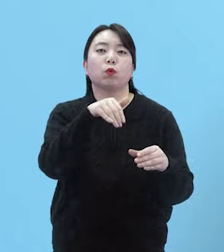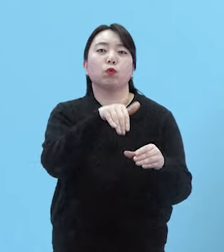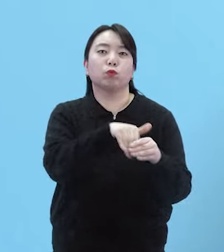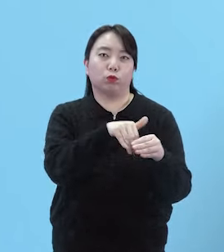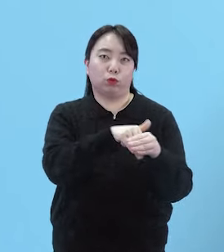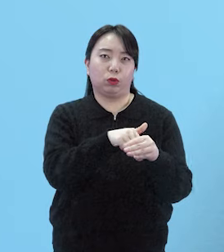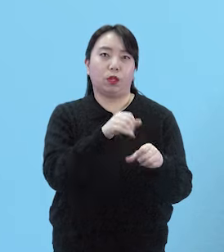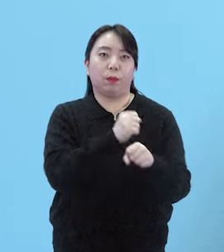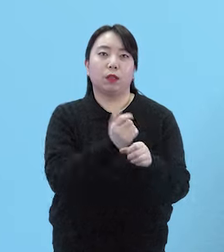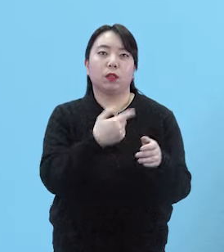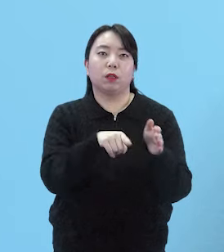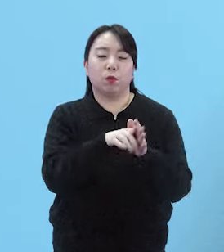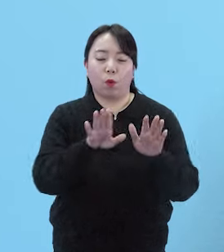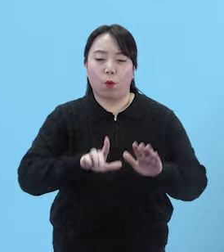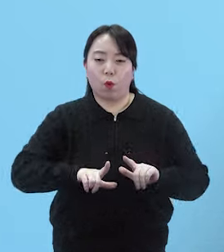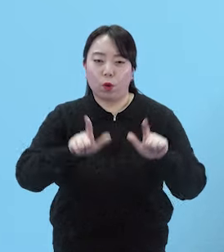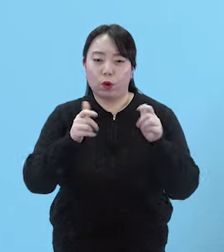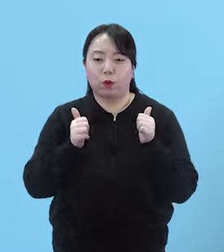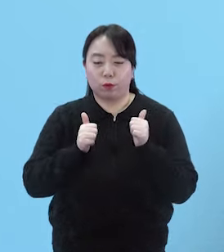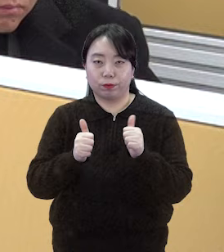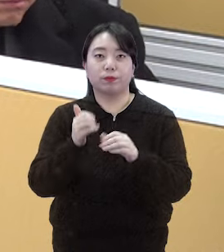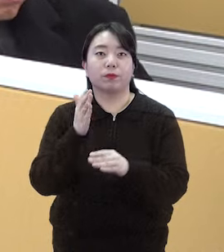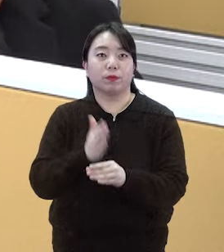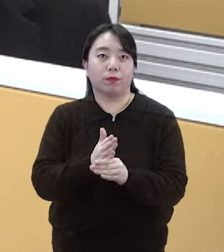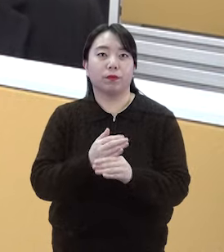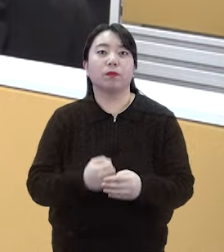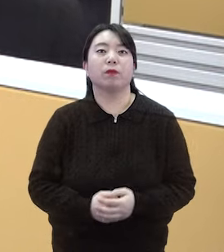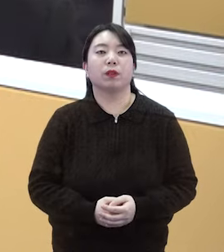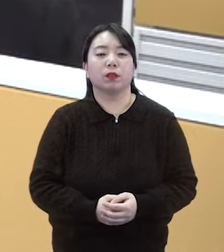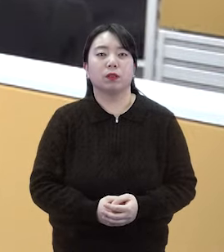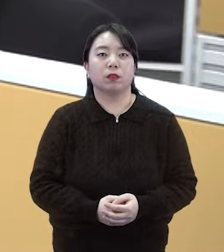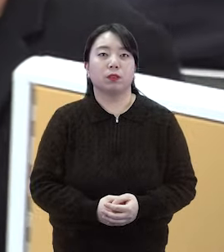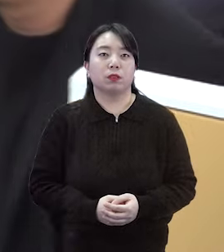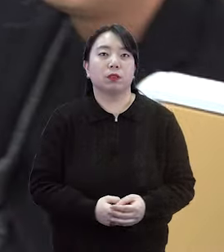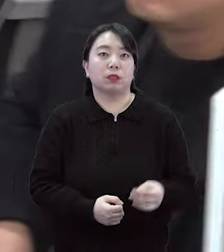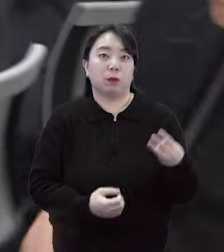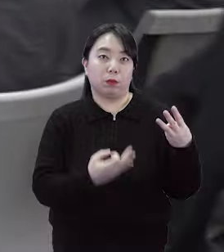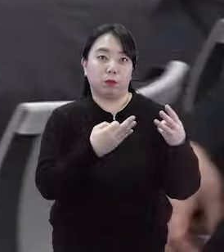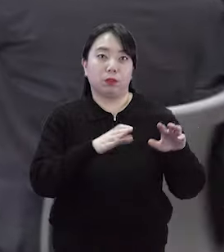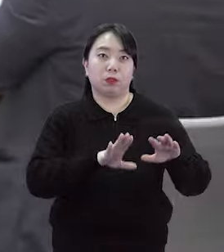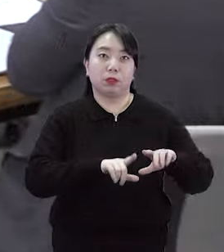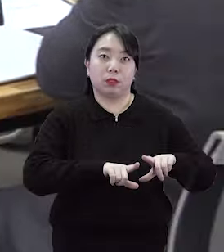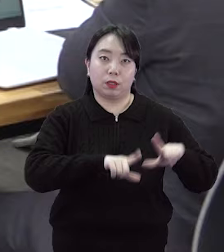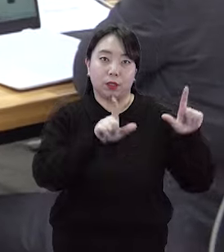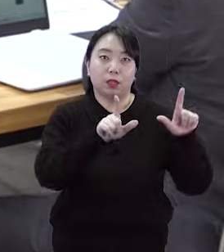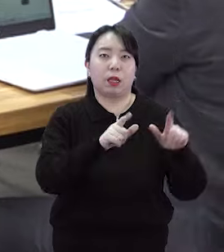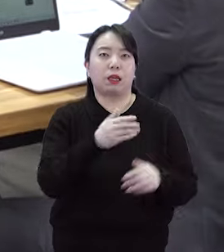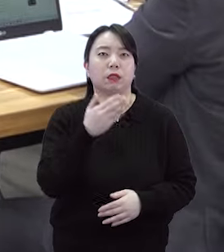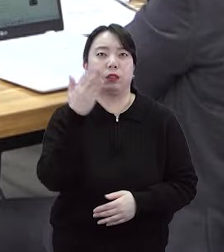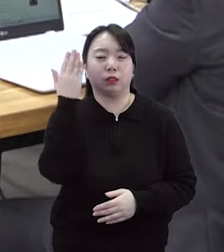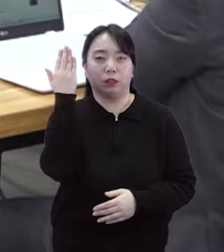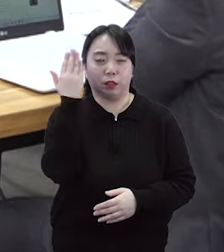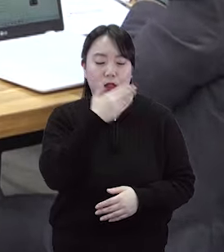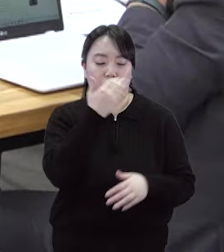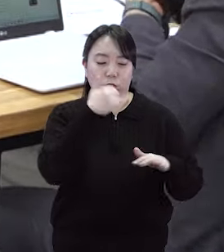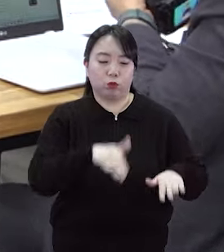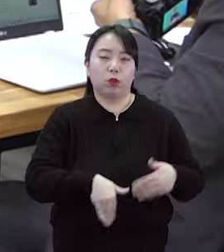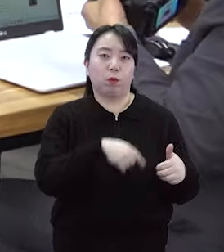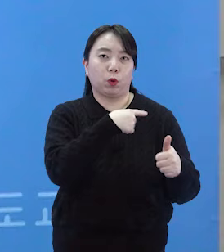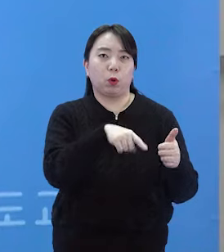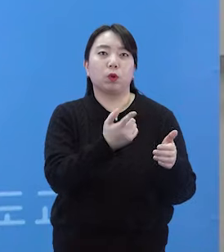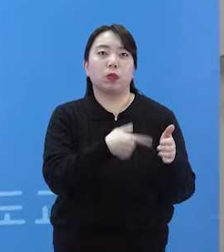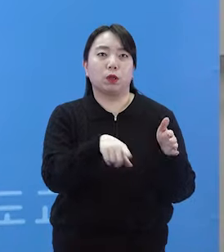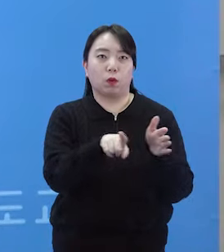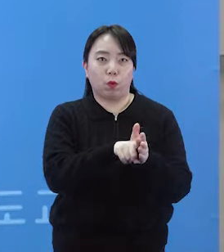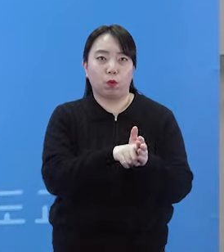위해 올해도 부지런히 달리고 있습니다 지난 14일 충남교육청 기자실에서는 청렴한 충남